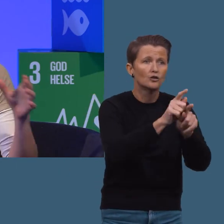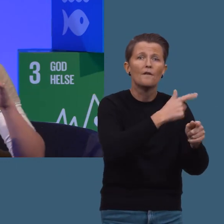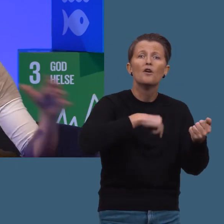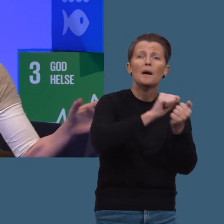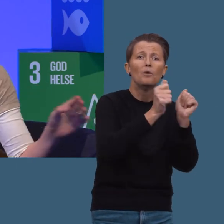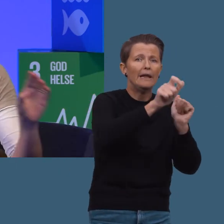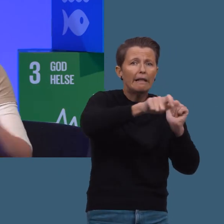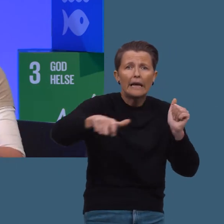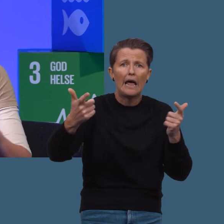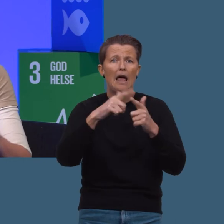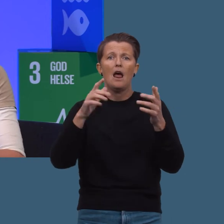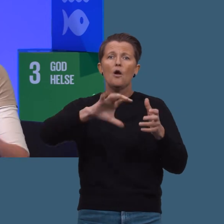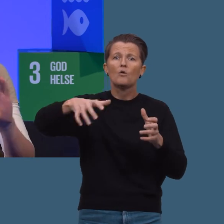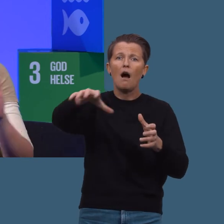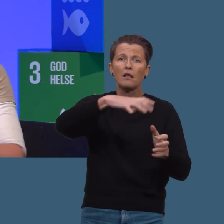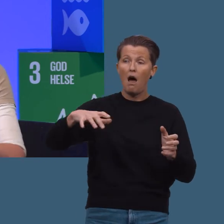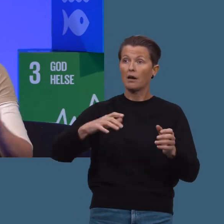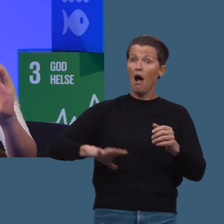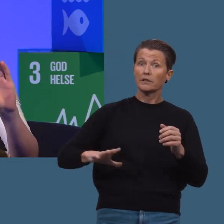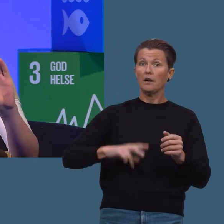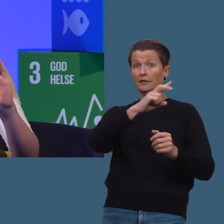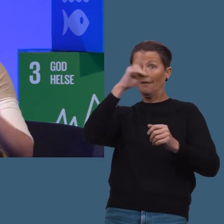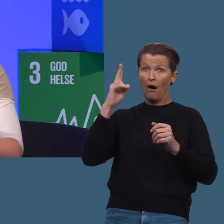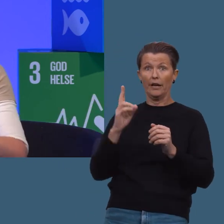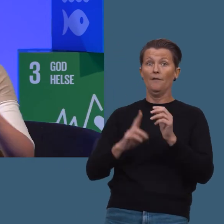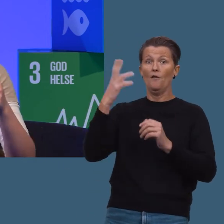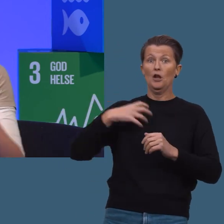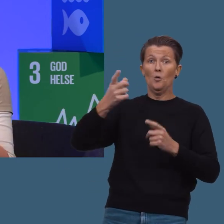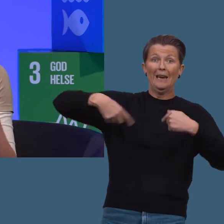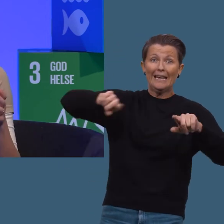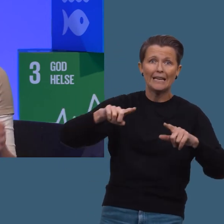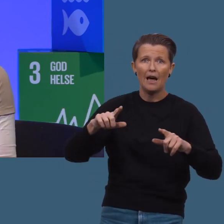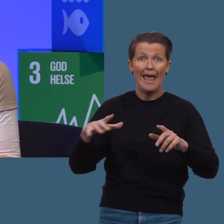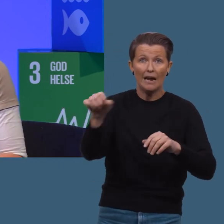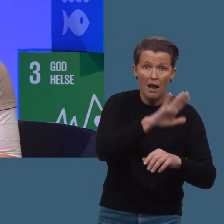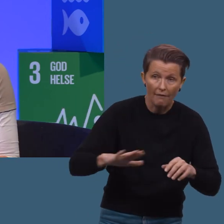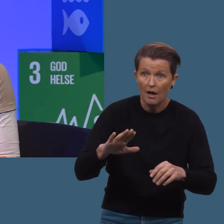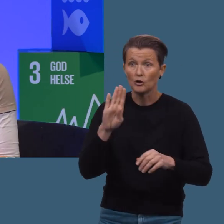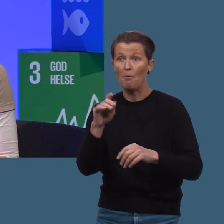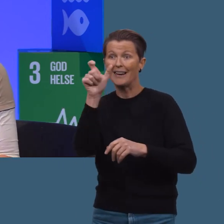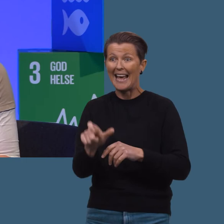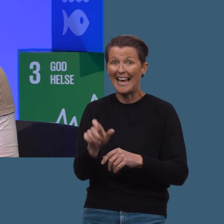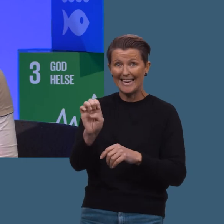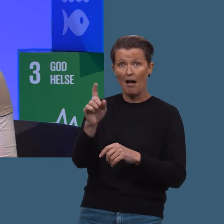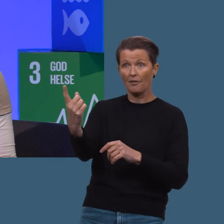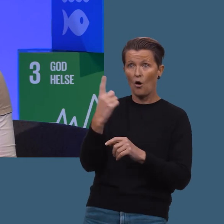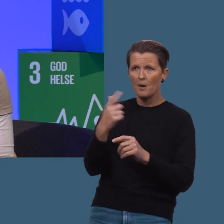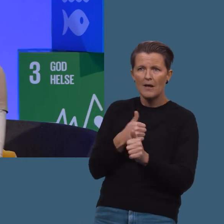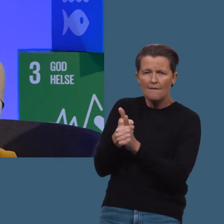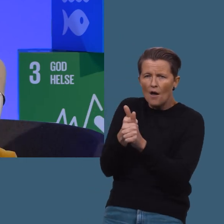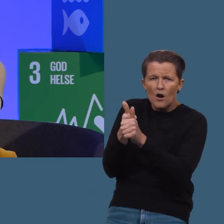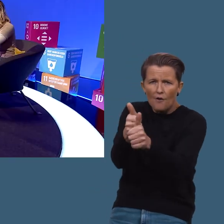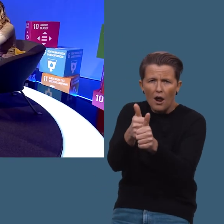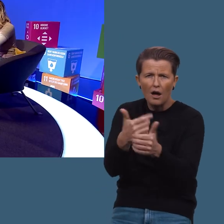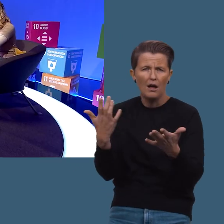lokallagene våre over hele landet, i Harstad, Stavanger, Øvre Romerike, Inderøya, at de møter... er over hele landet, egentlig. Når han kommer rundt.